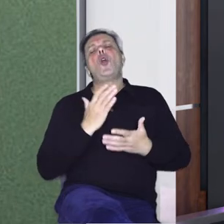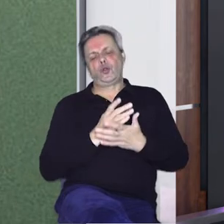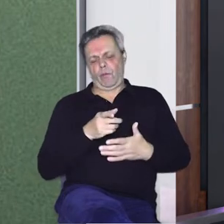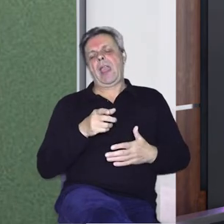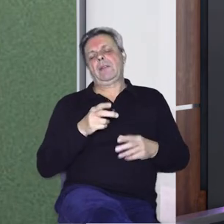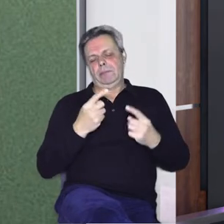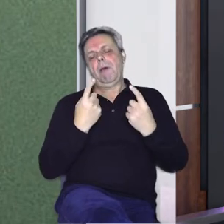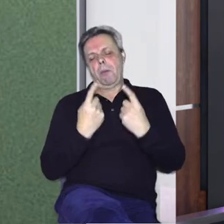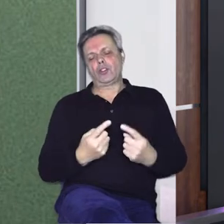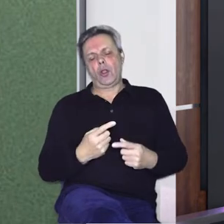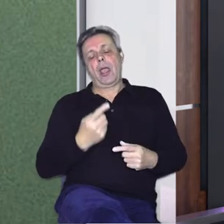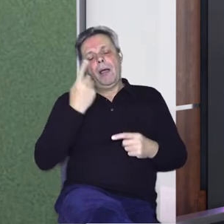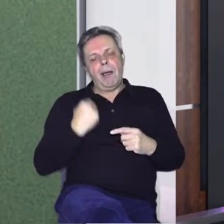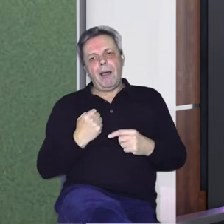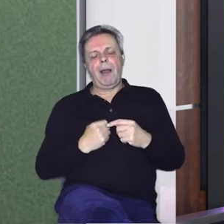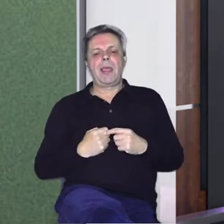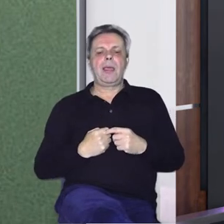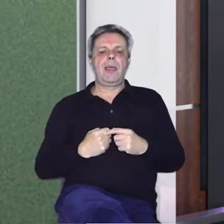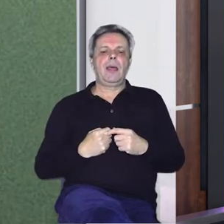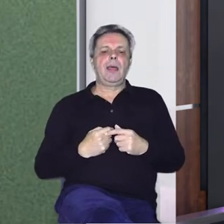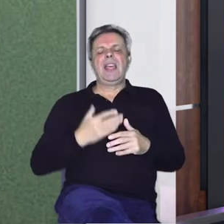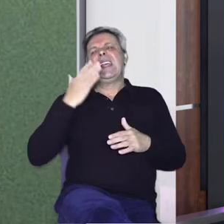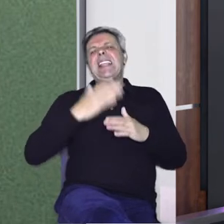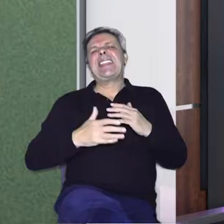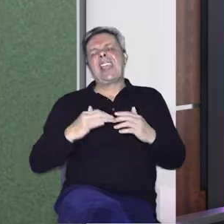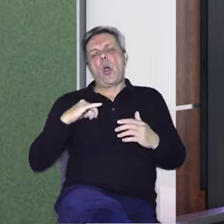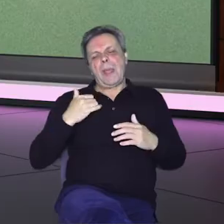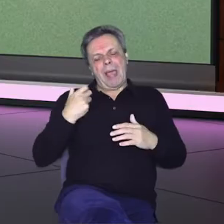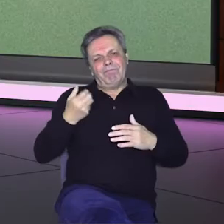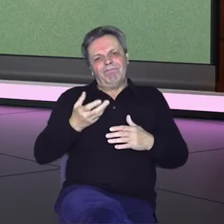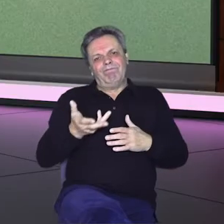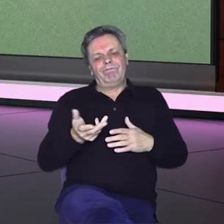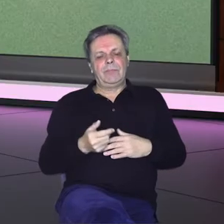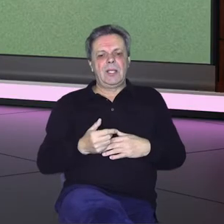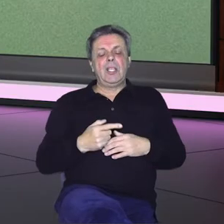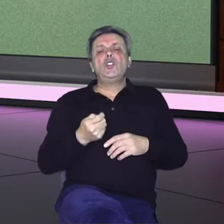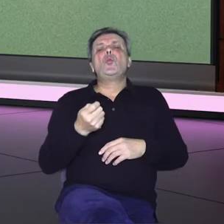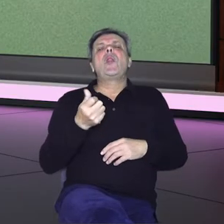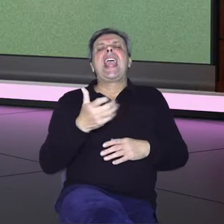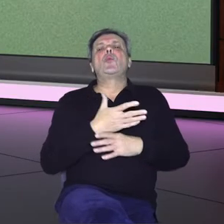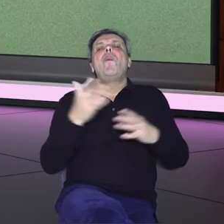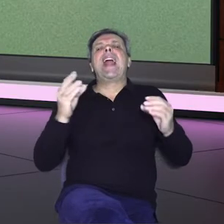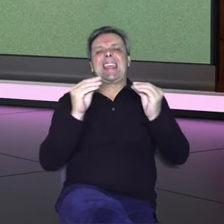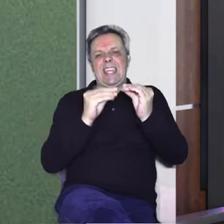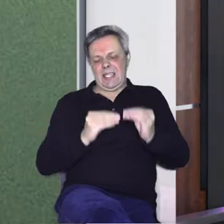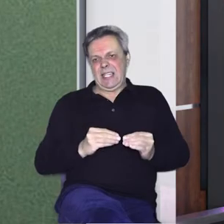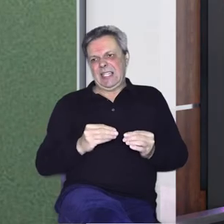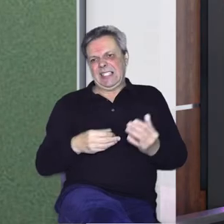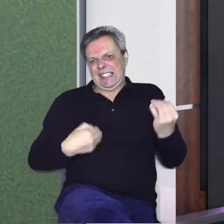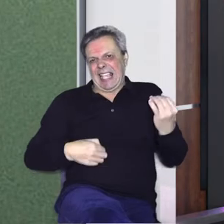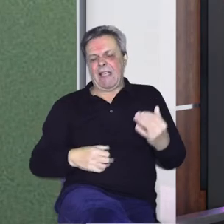uvijek toga ima. Međutim, zadnjih godina su rijetki veliki sastavi.